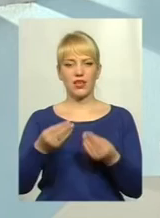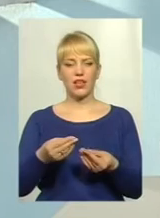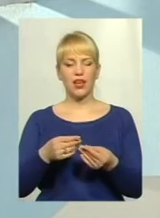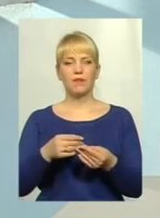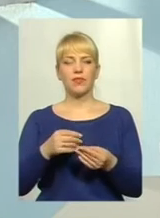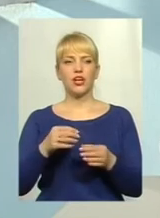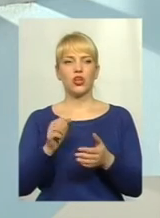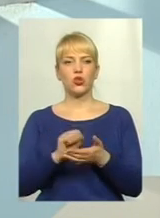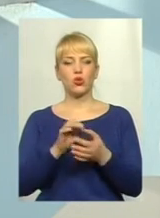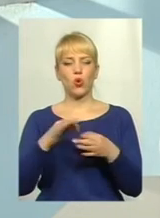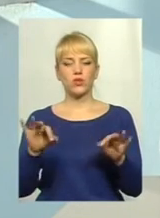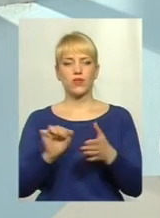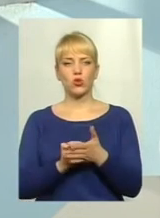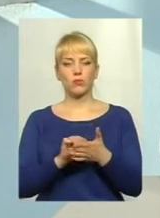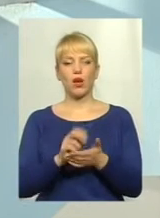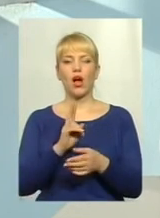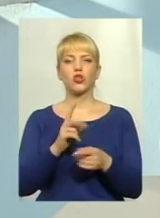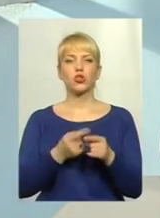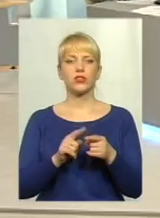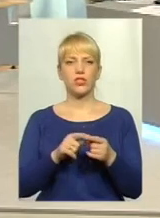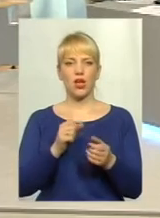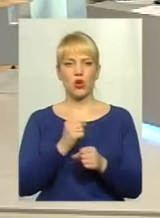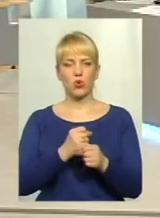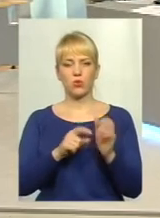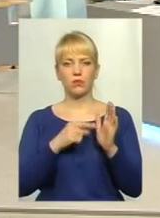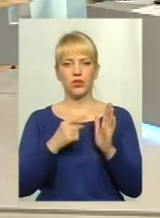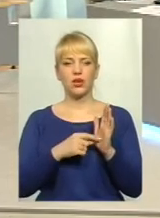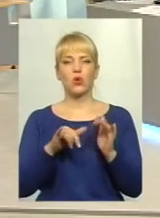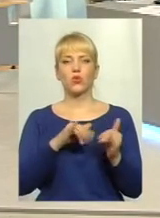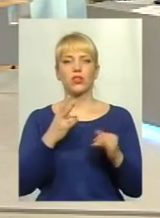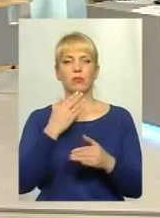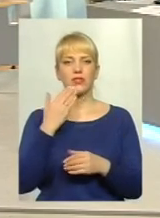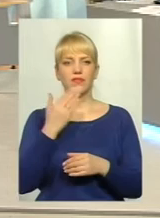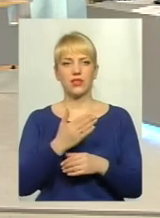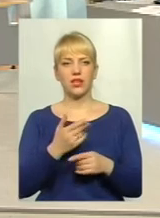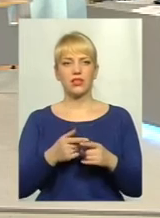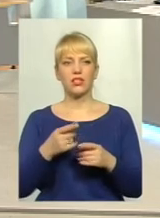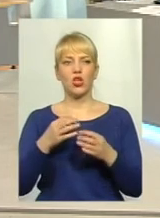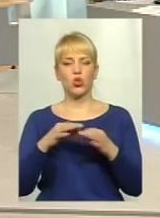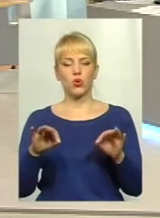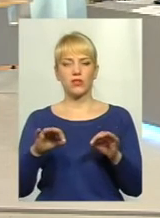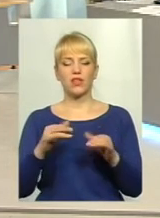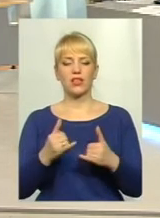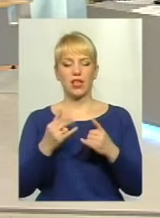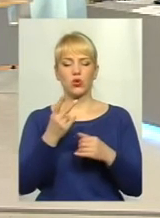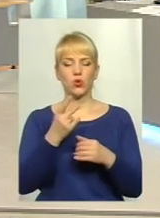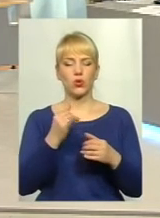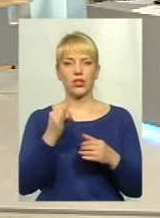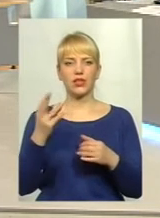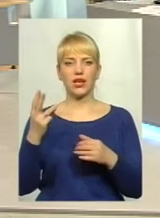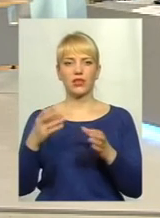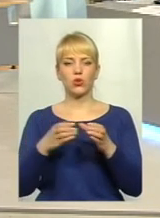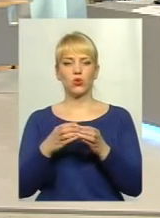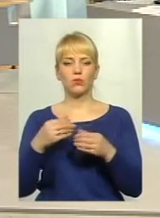Хто це робить і куди треба звертатися підприємцям? Дозвіл на виклади для другого і третого груп видає Департамент